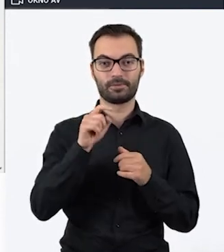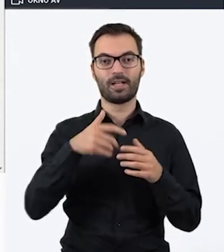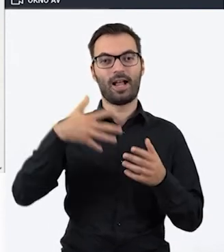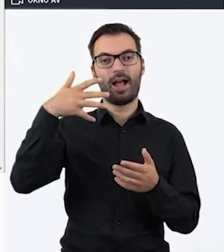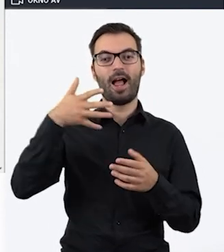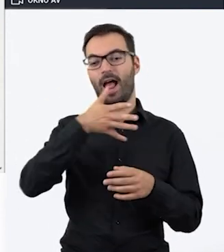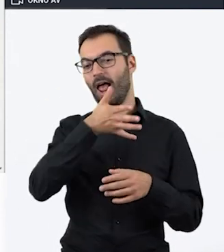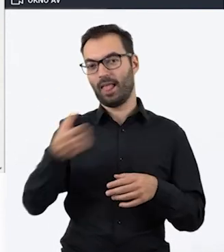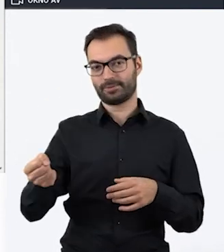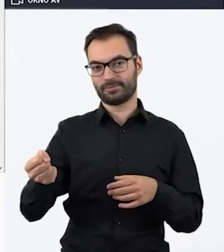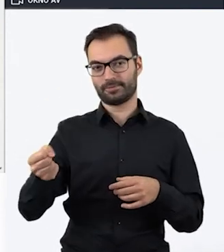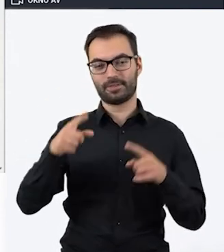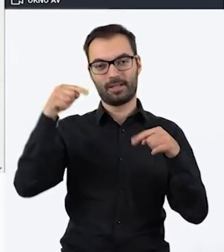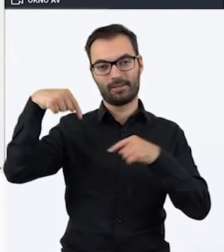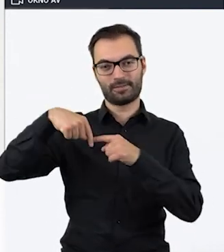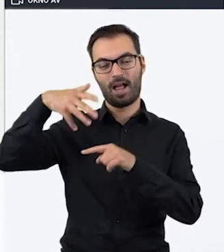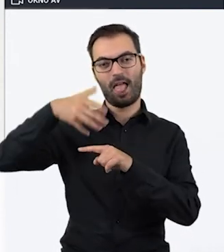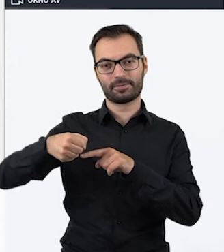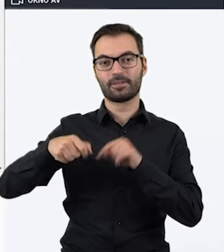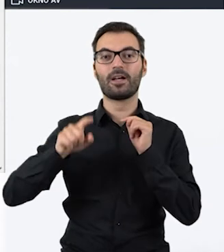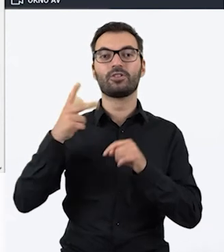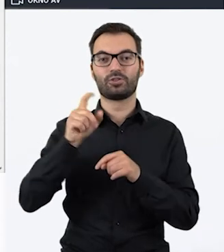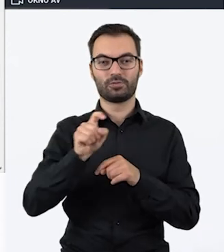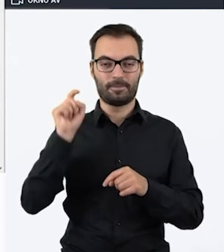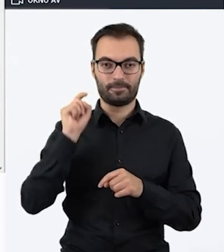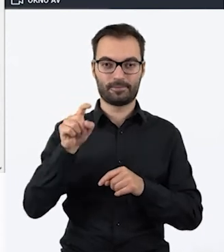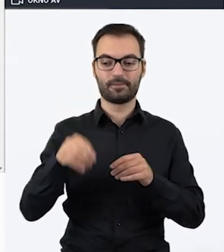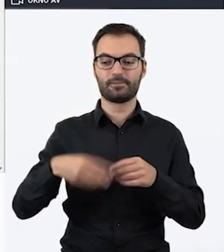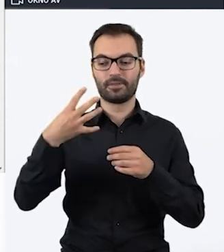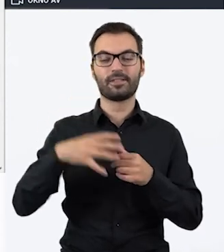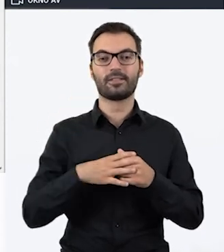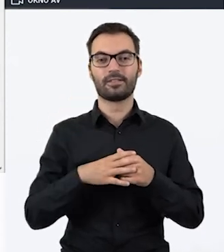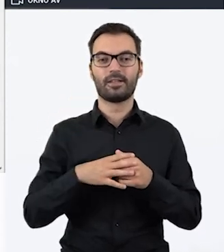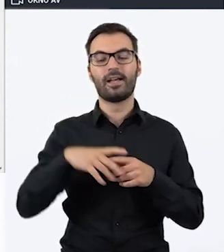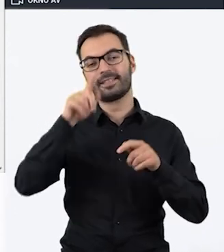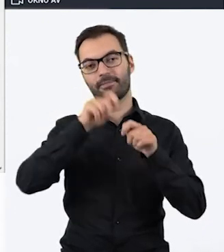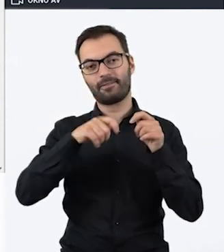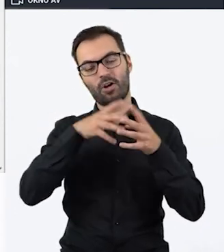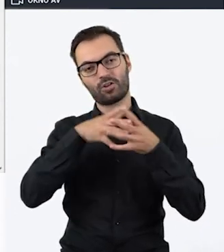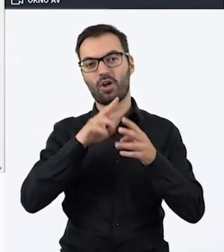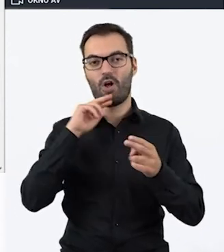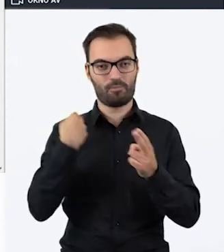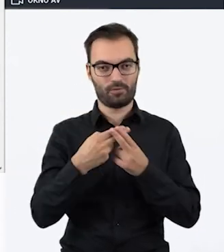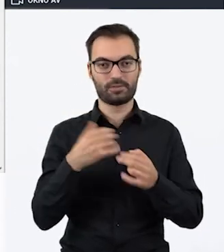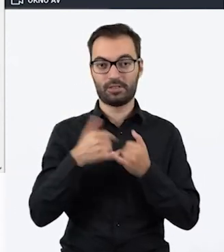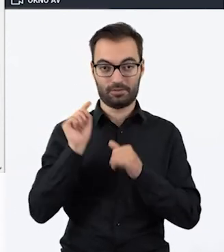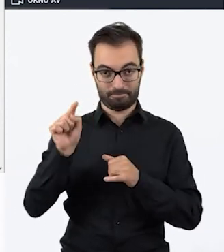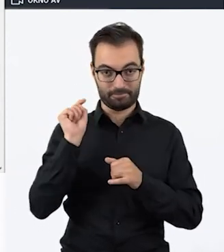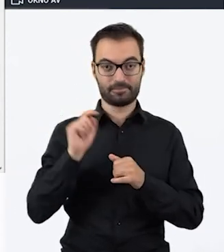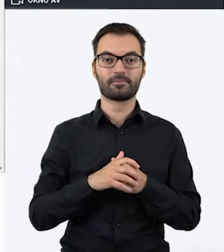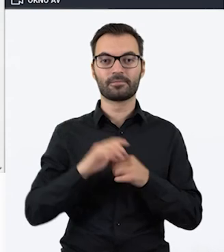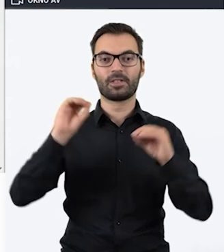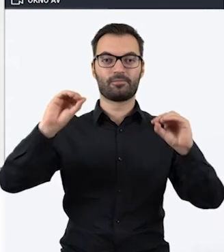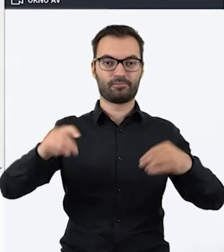dolnym prawym rogu na te trzy kropeczki, wyświetli nam się weryfikacja odpowiedzi. No i jeżeli to wybierzemy, to